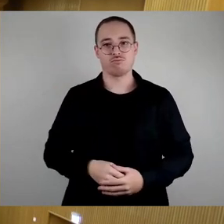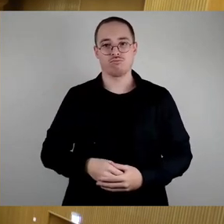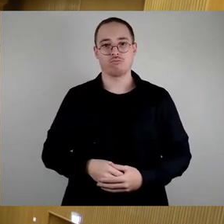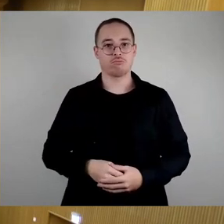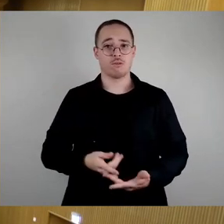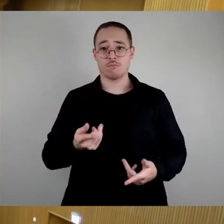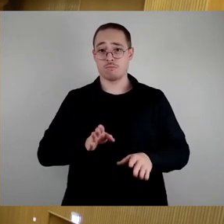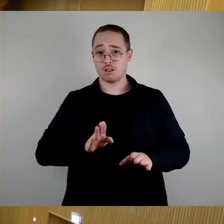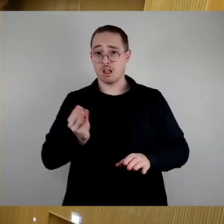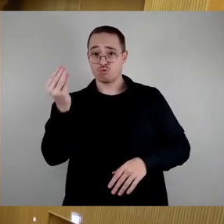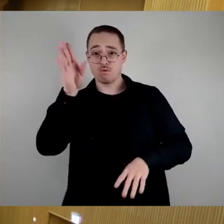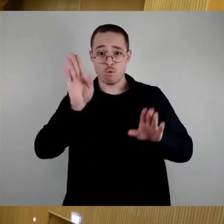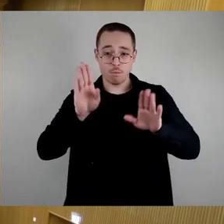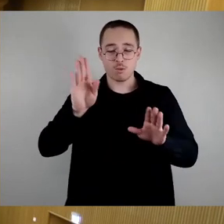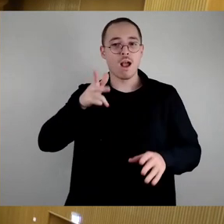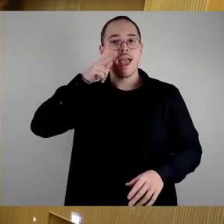Wortmeldungen? Herr Lichty.